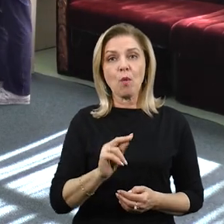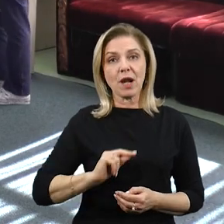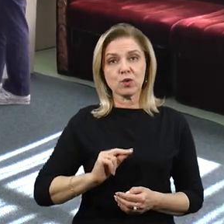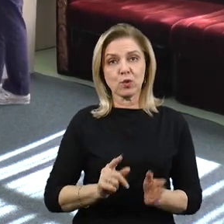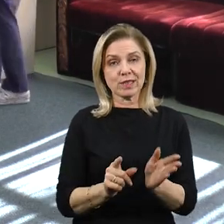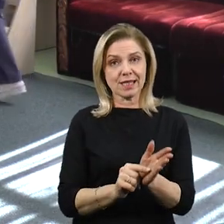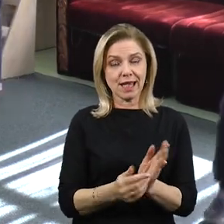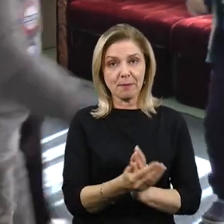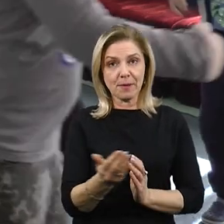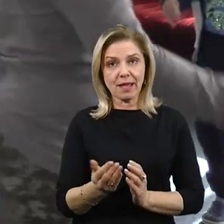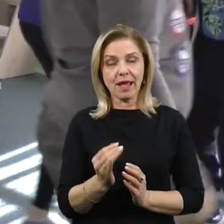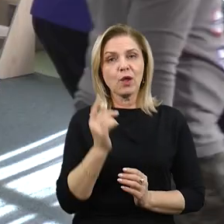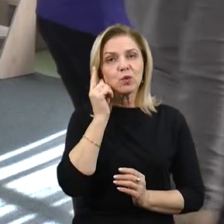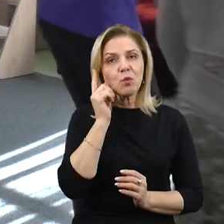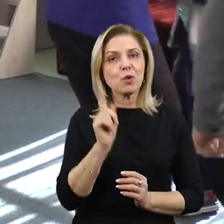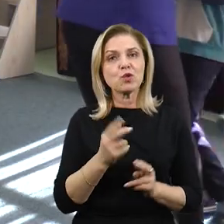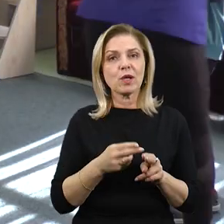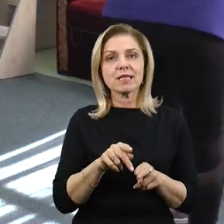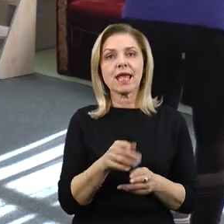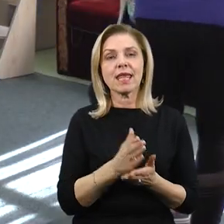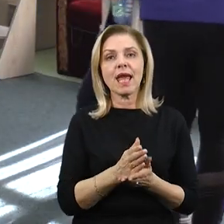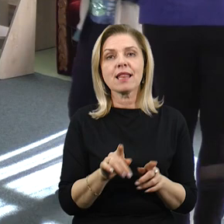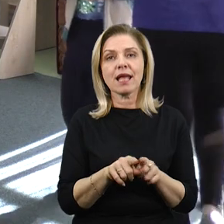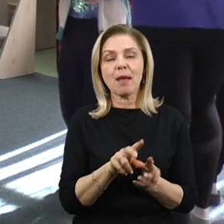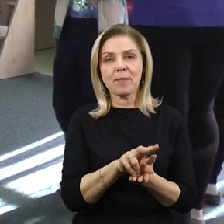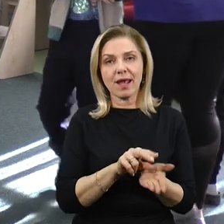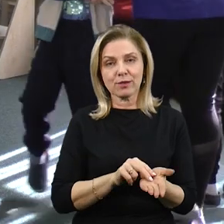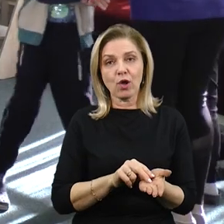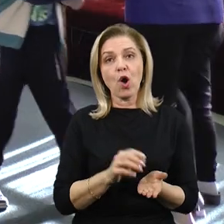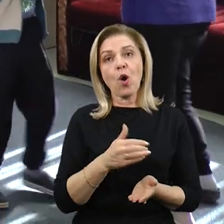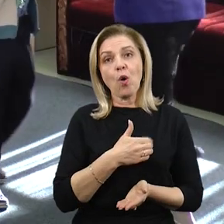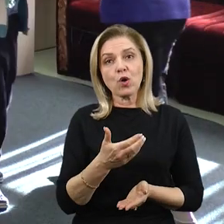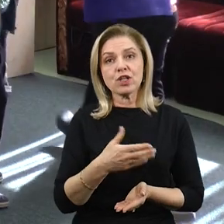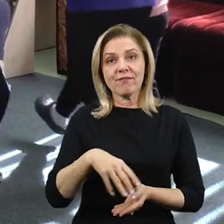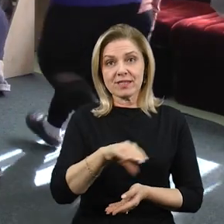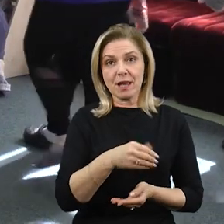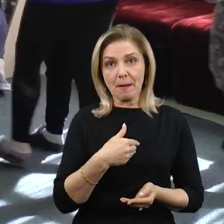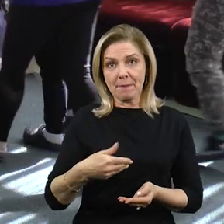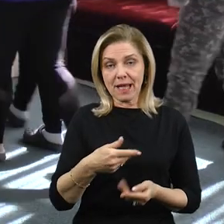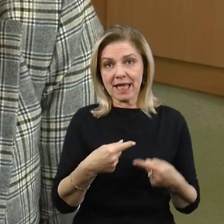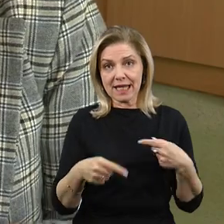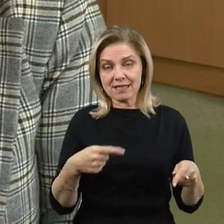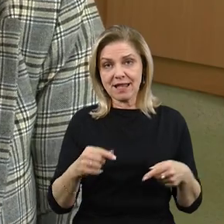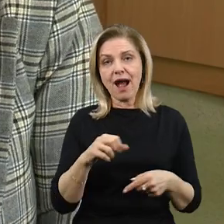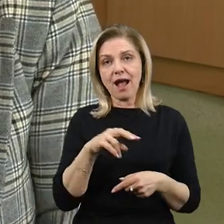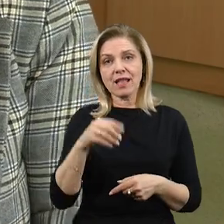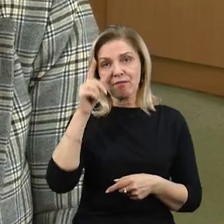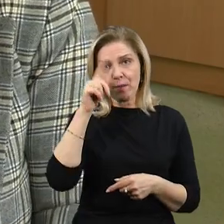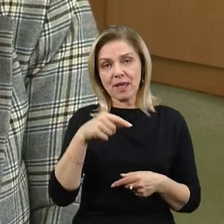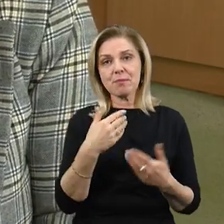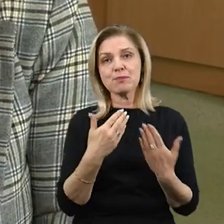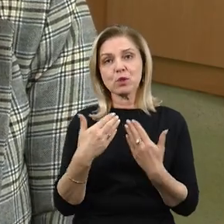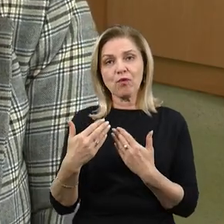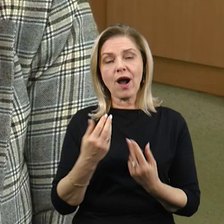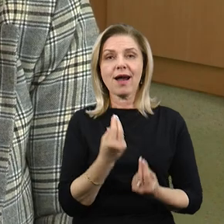І я думаю, що це теж заслугує таким прикладом, що хоч ми і всі різні, але ми вміємо спілкуватися, вміємо разом гратися, ми разом